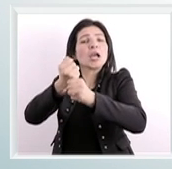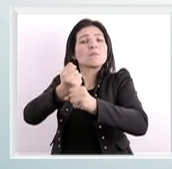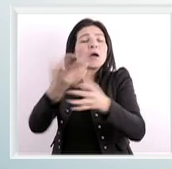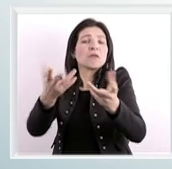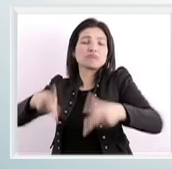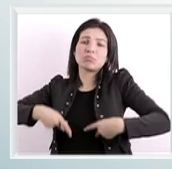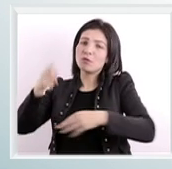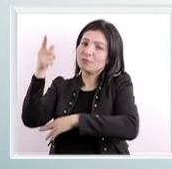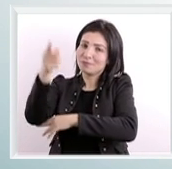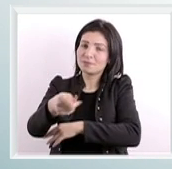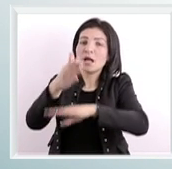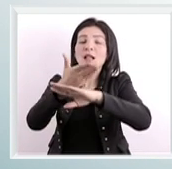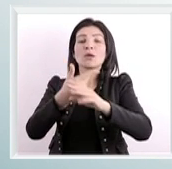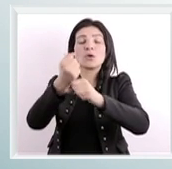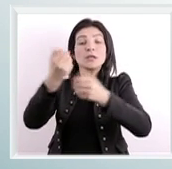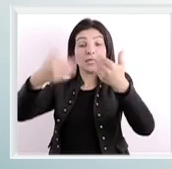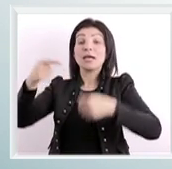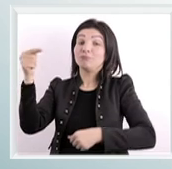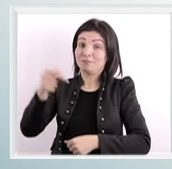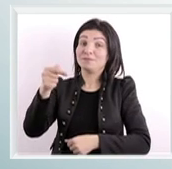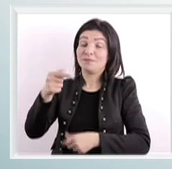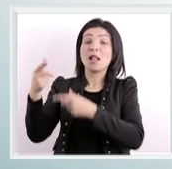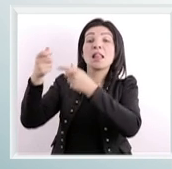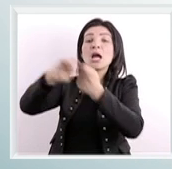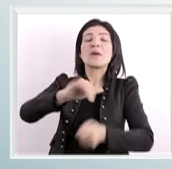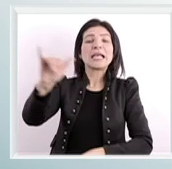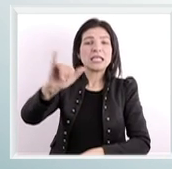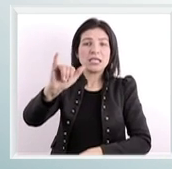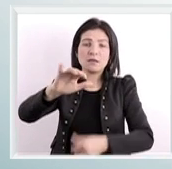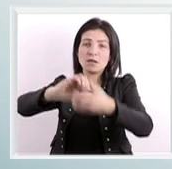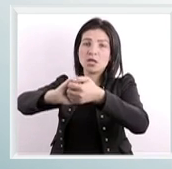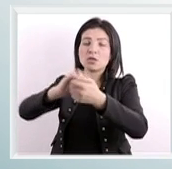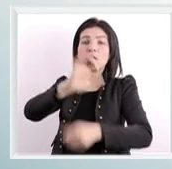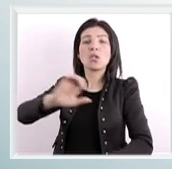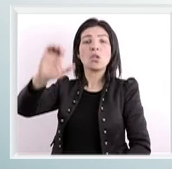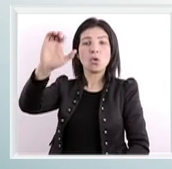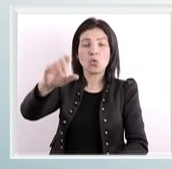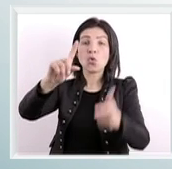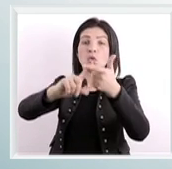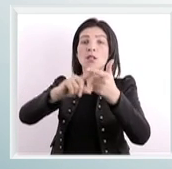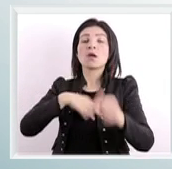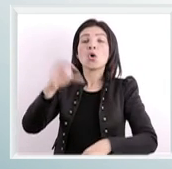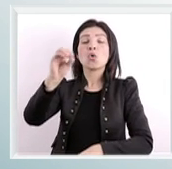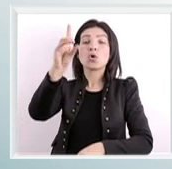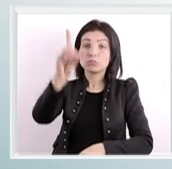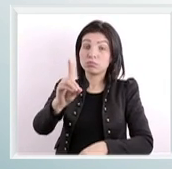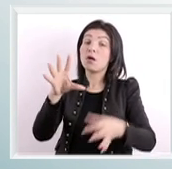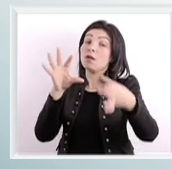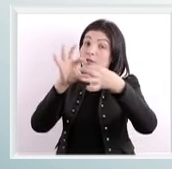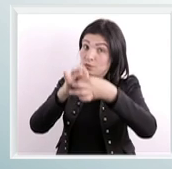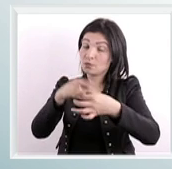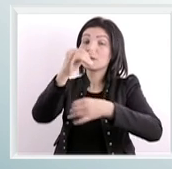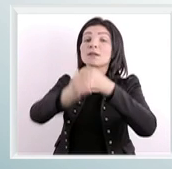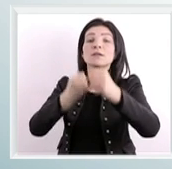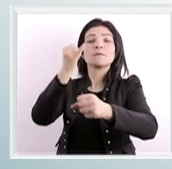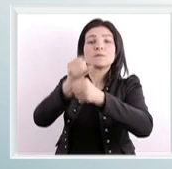على المدى الطويل مشروع التشغيل والإعاقة ممول من طرف الاتحاد الأوروبي ومؤسسة دروسوس بالشراكة مع المنظمة